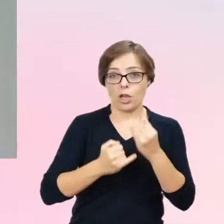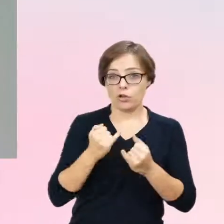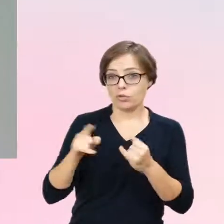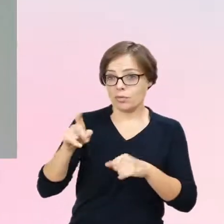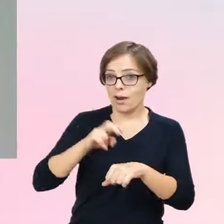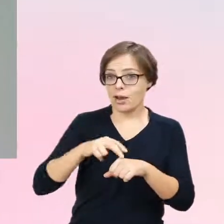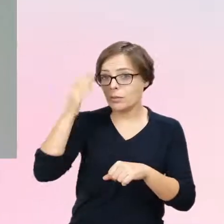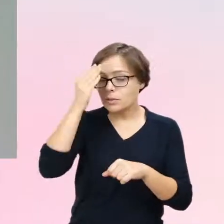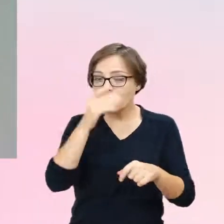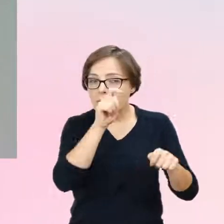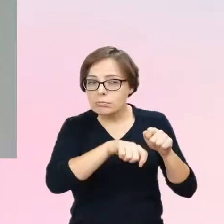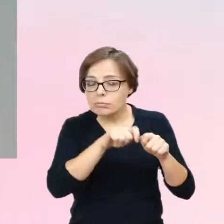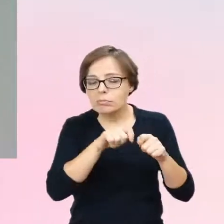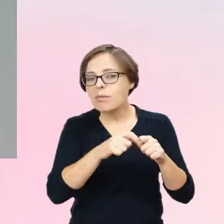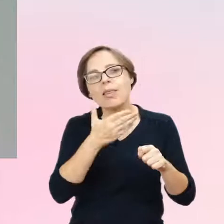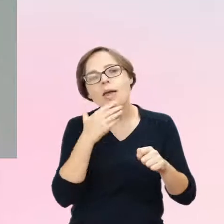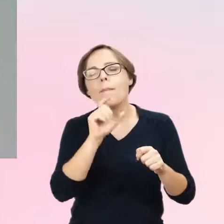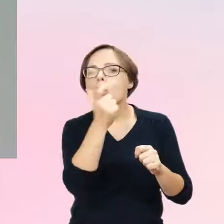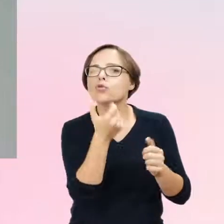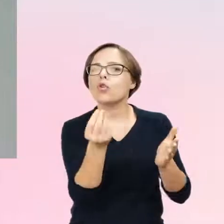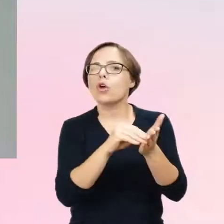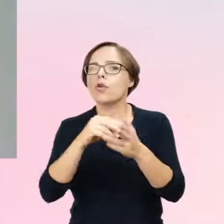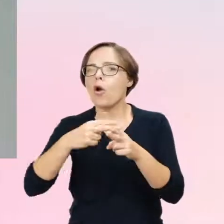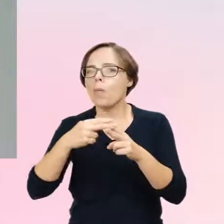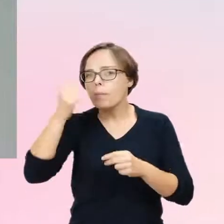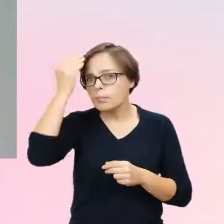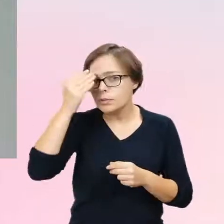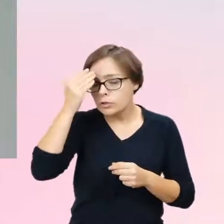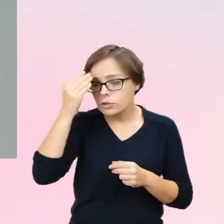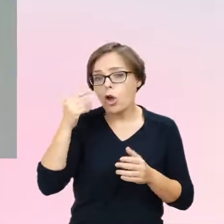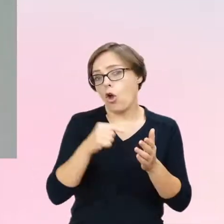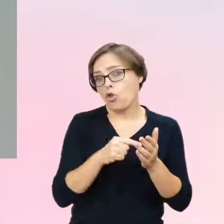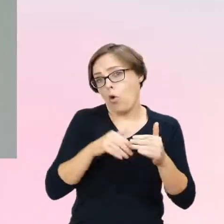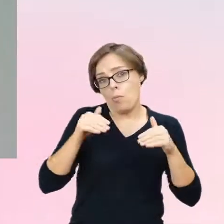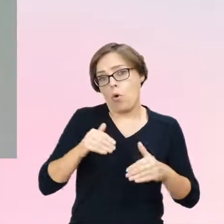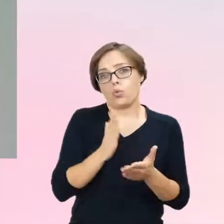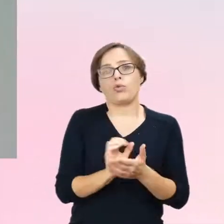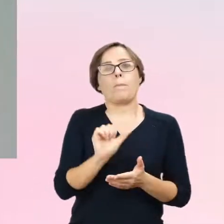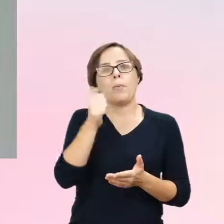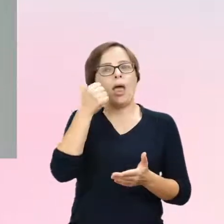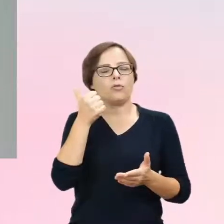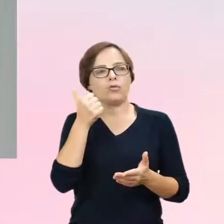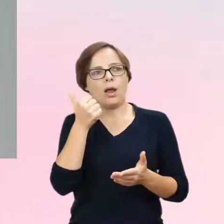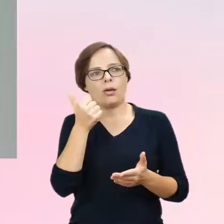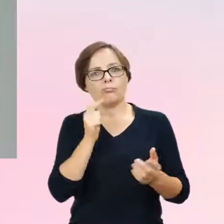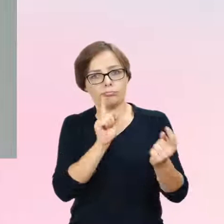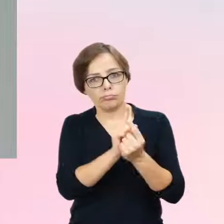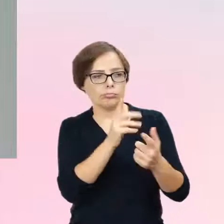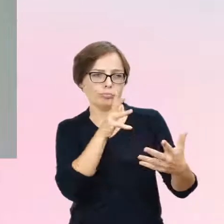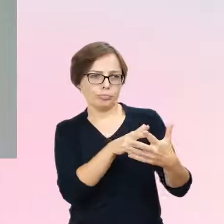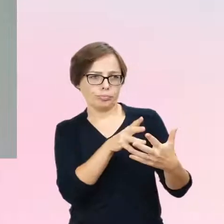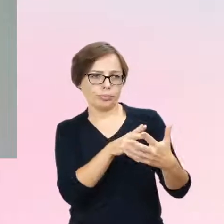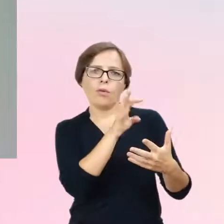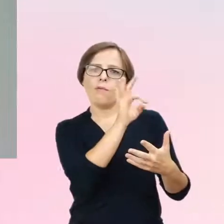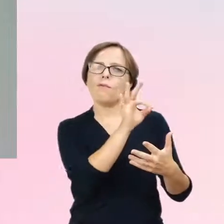się współwystępujących objawów, to może już na jednej wizycie oceni, że stan psychiczny jest na tyle